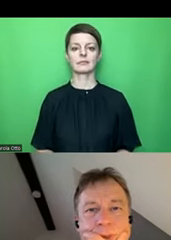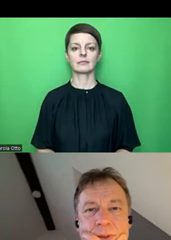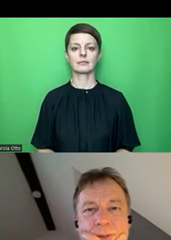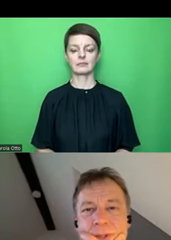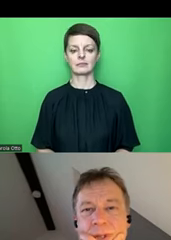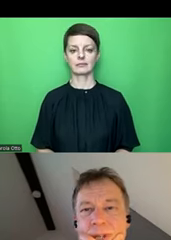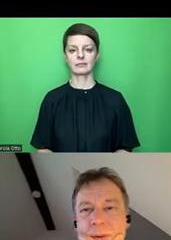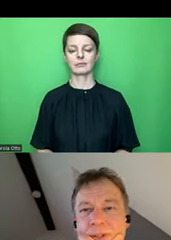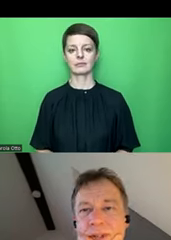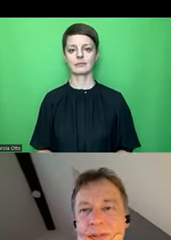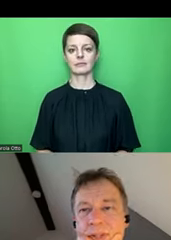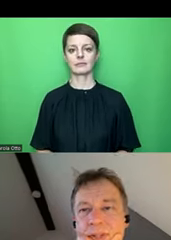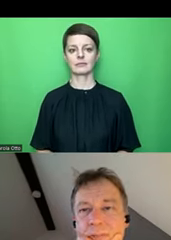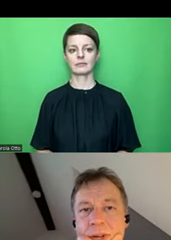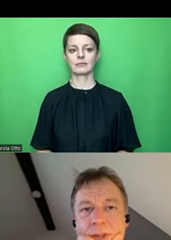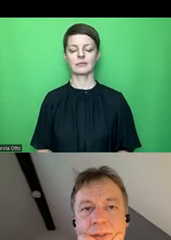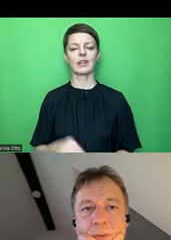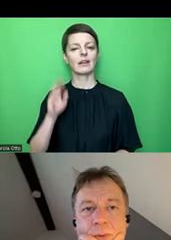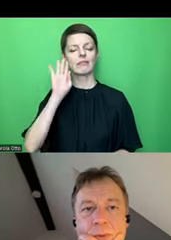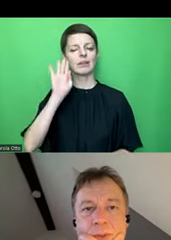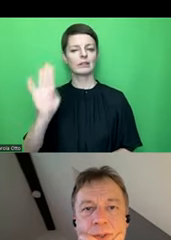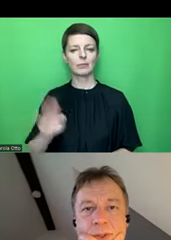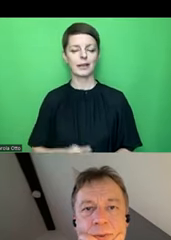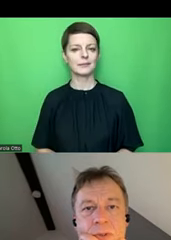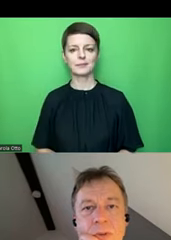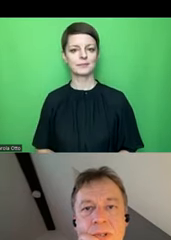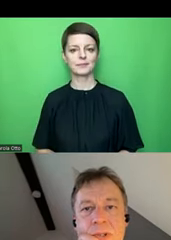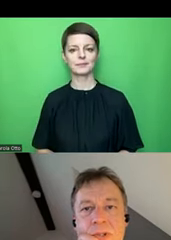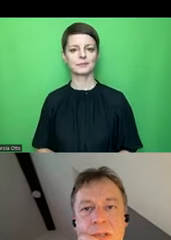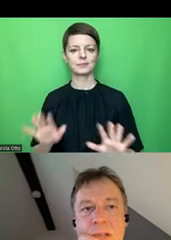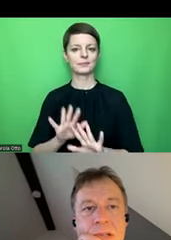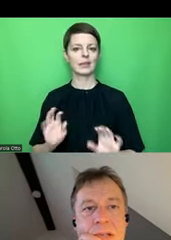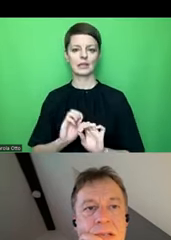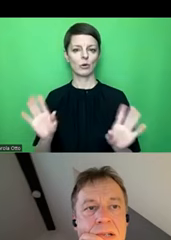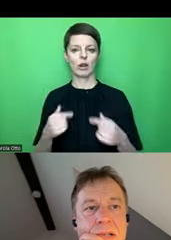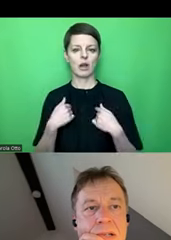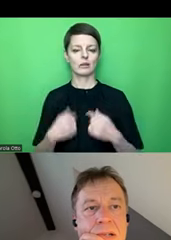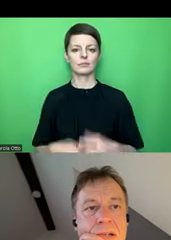Können Sie genauer sagen, was Sie da meinen, wo diese Funktion ist?